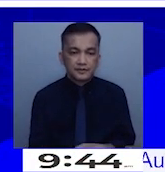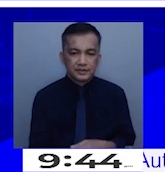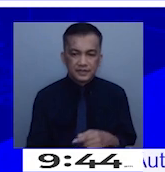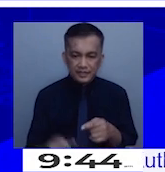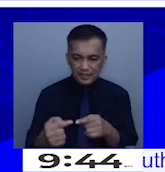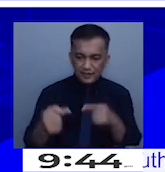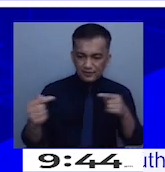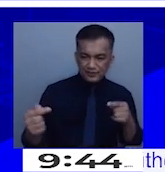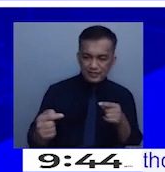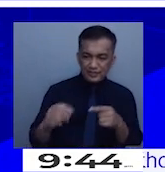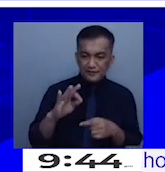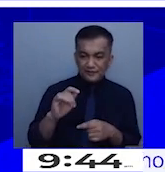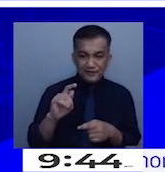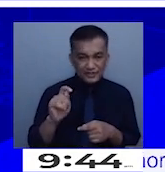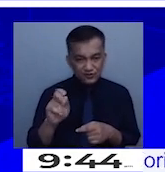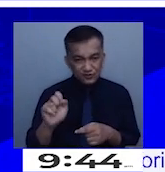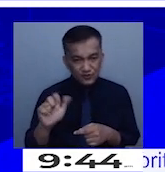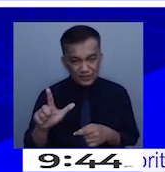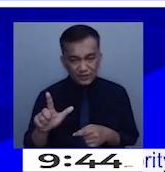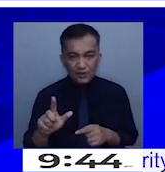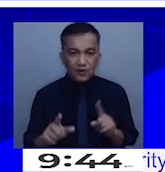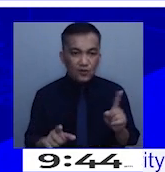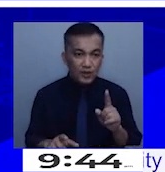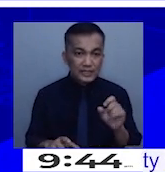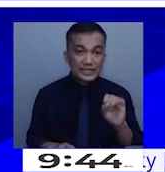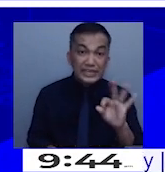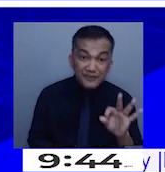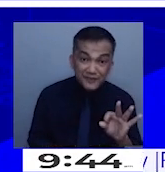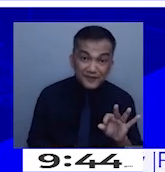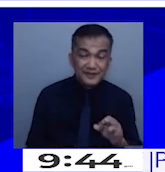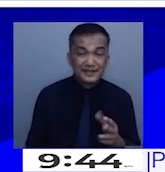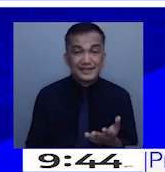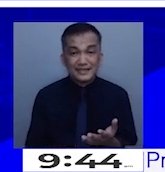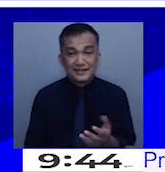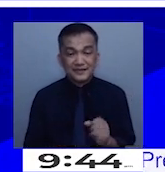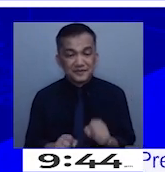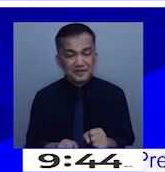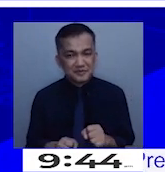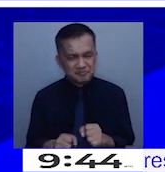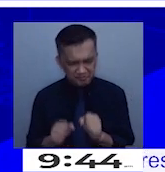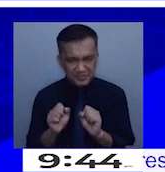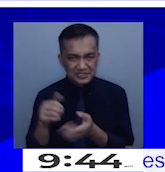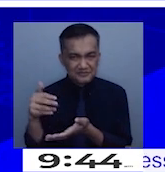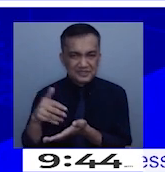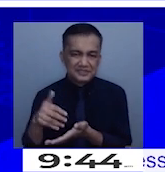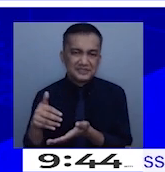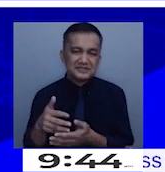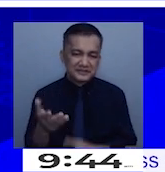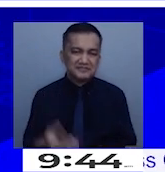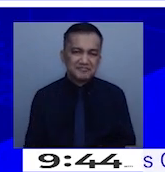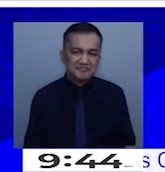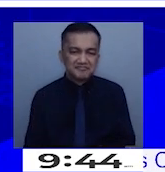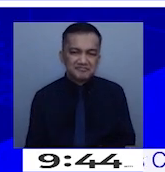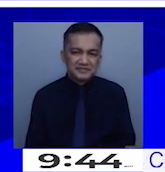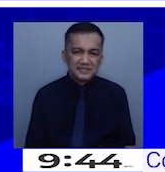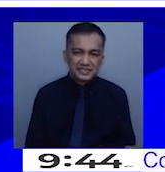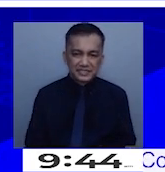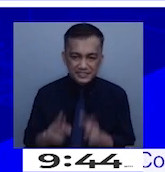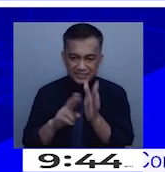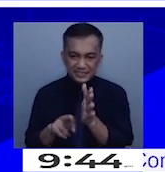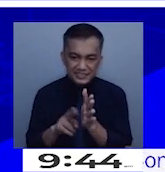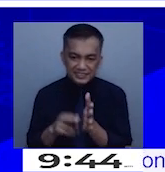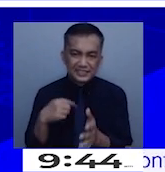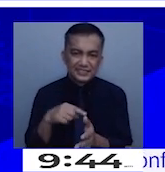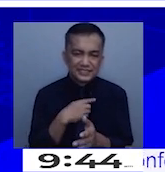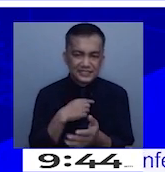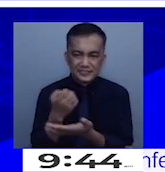kasi. What if? Siguro ito ay pwedeng pag-aralan sa mga research natin, may